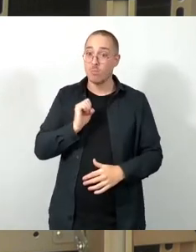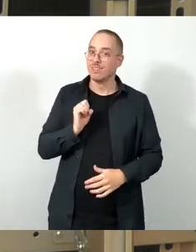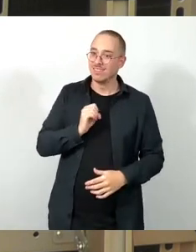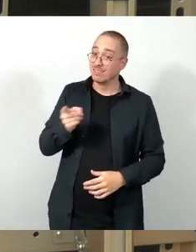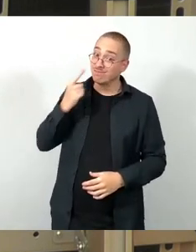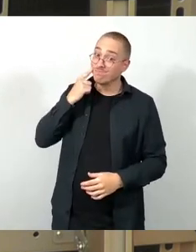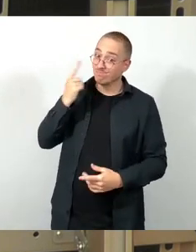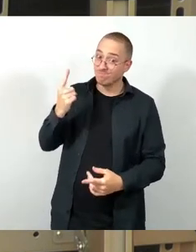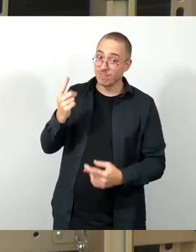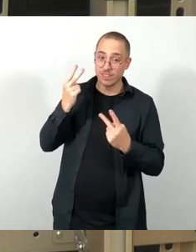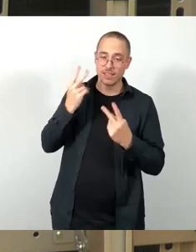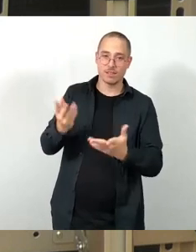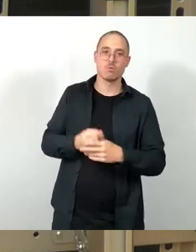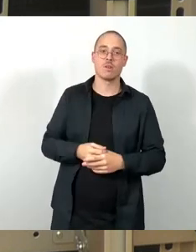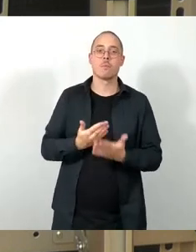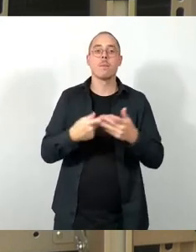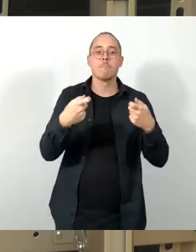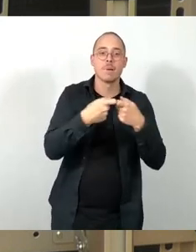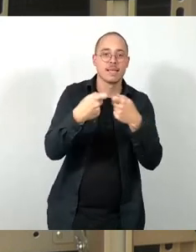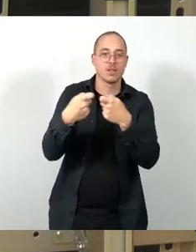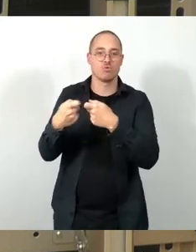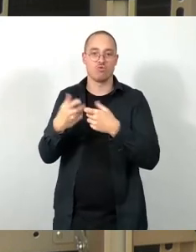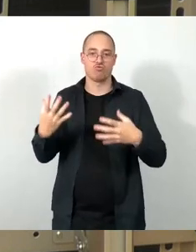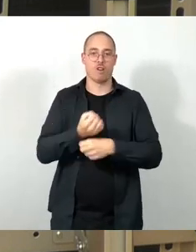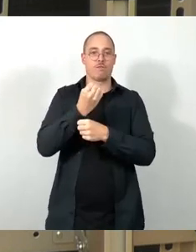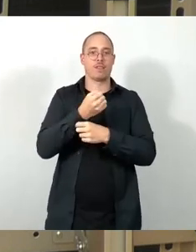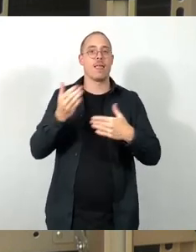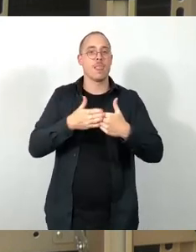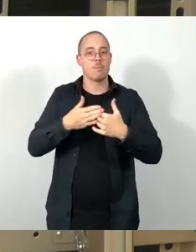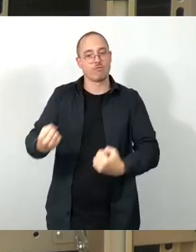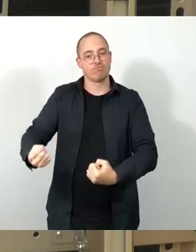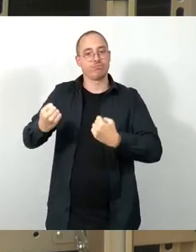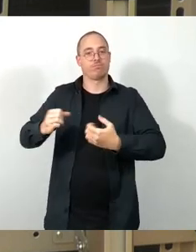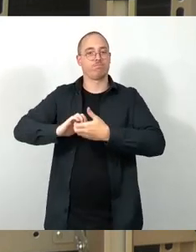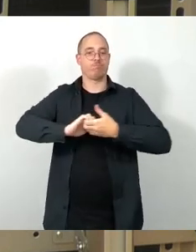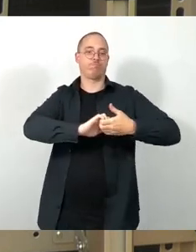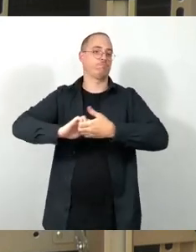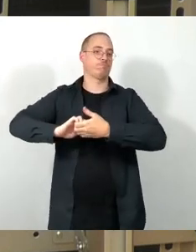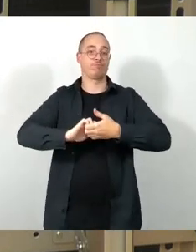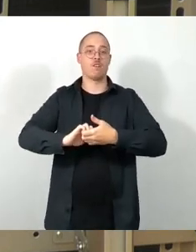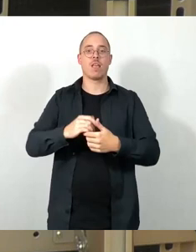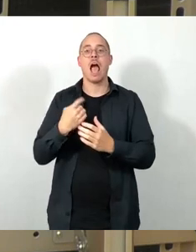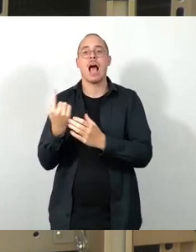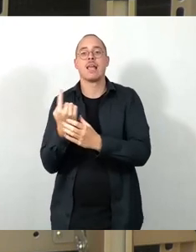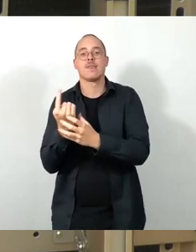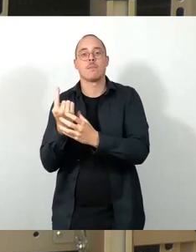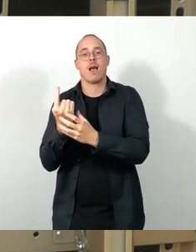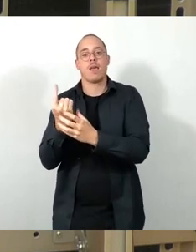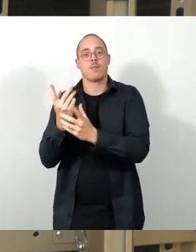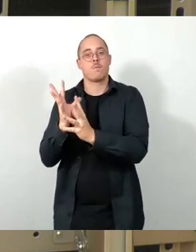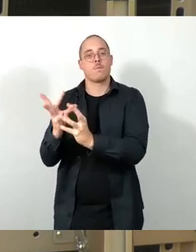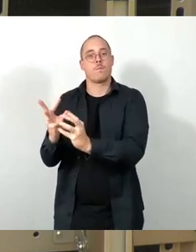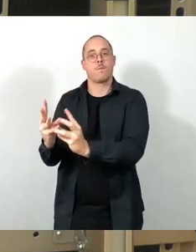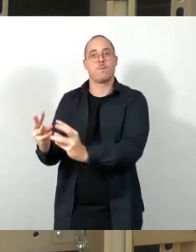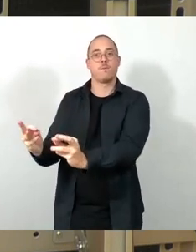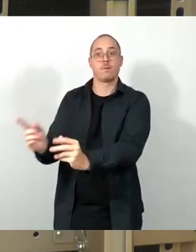Nachbarschaft zu stärken, Einsamkeit entgegenzuwirken. Ein Thema, das auf die Politik immer verstärkt dazukommt und